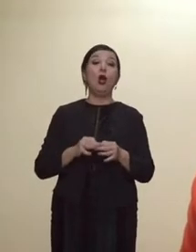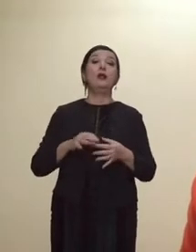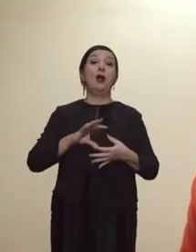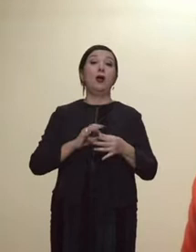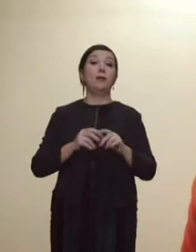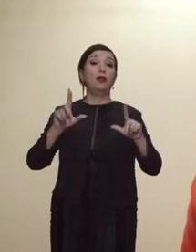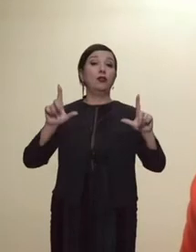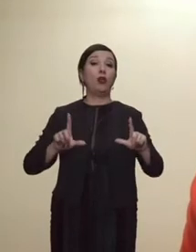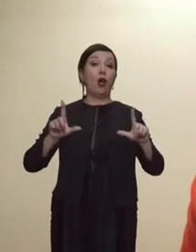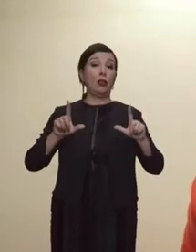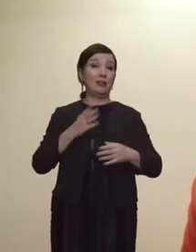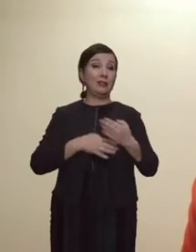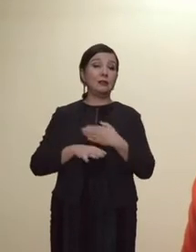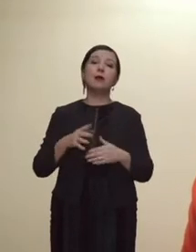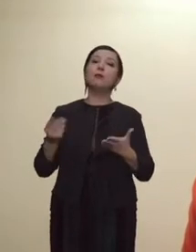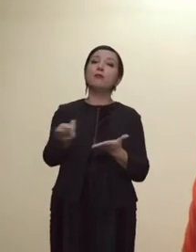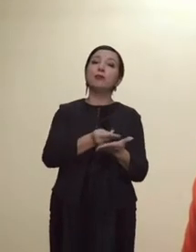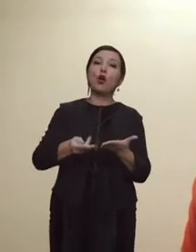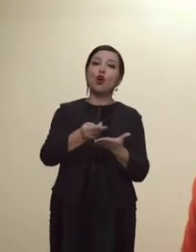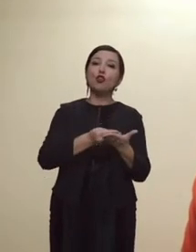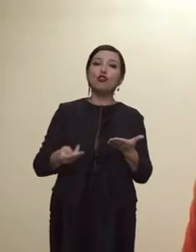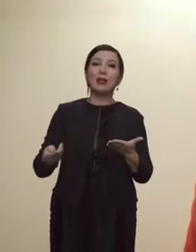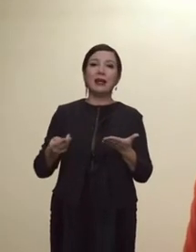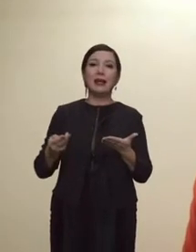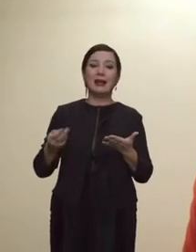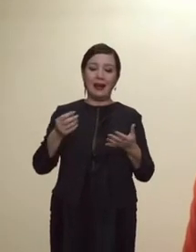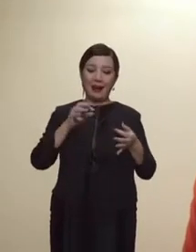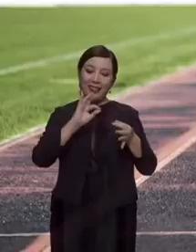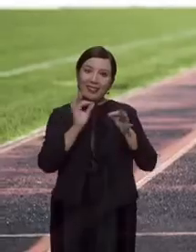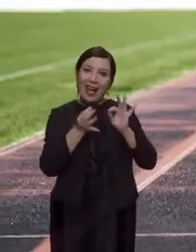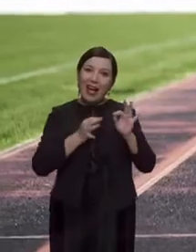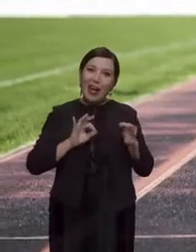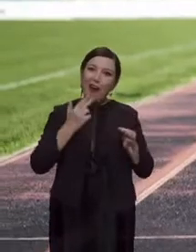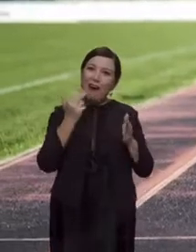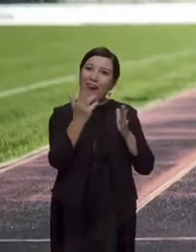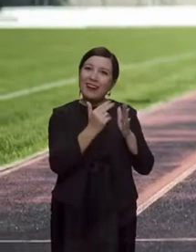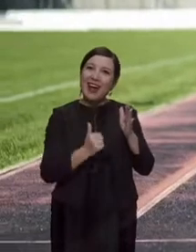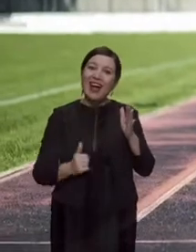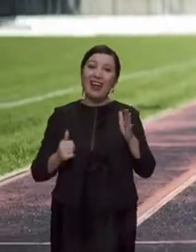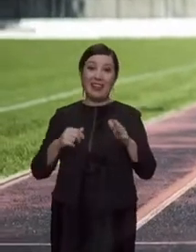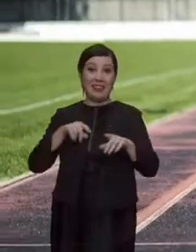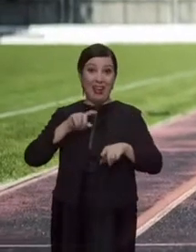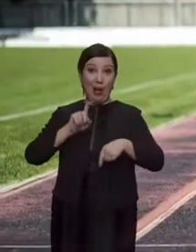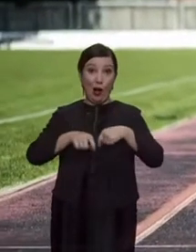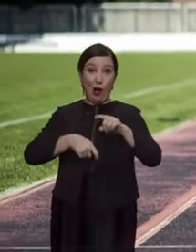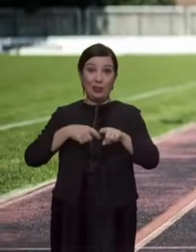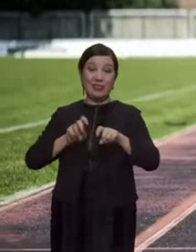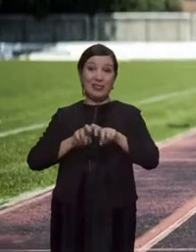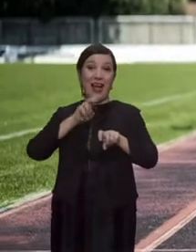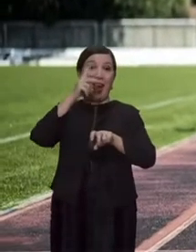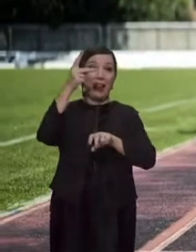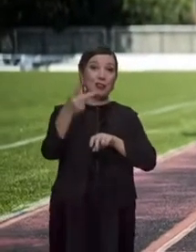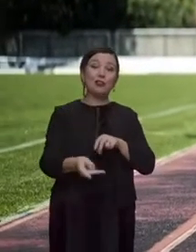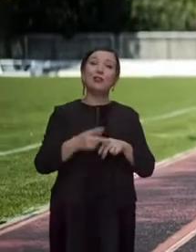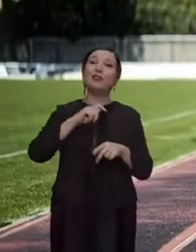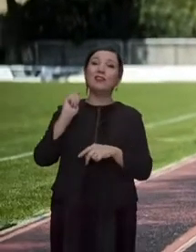di Tokyo hanno progettato di decorare le mie protesi da corsa e da salto abbiamo scelto due